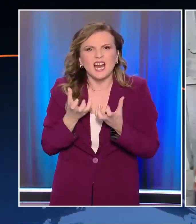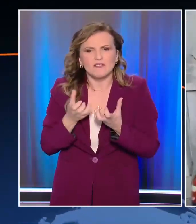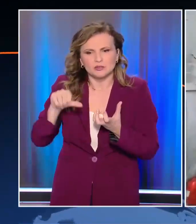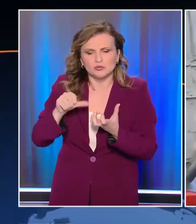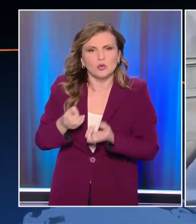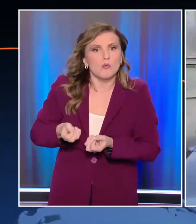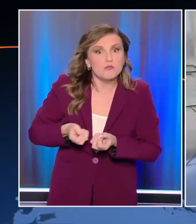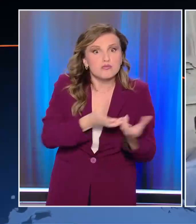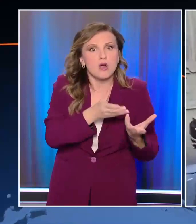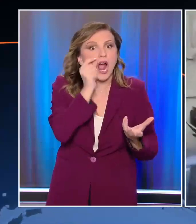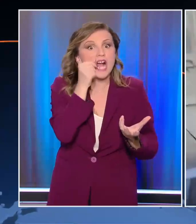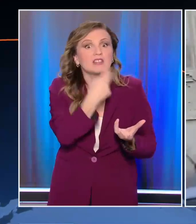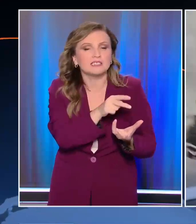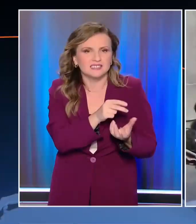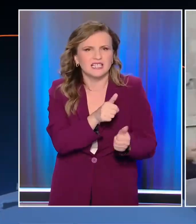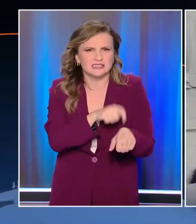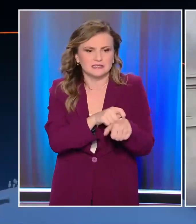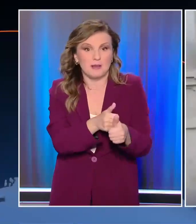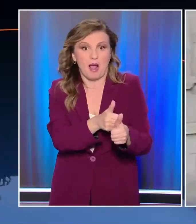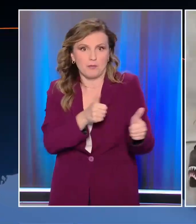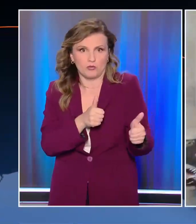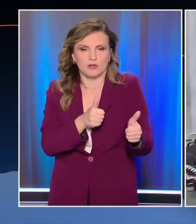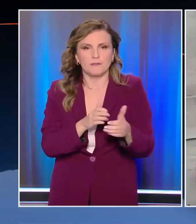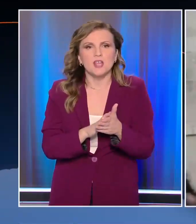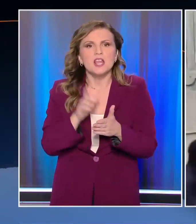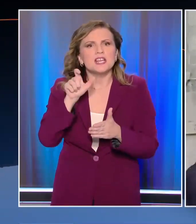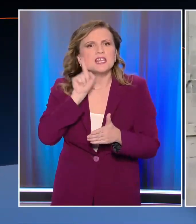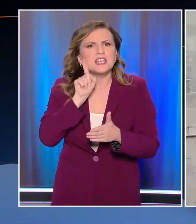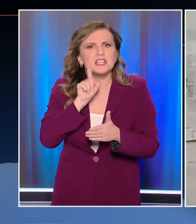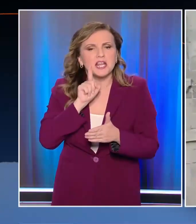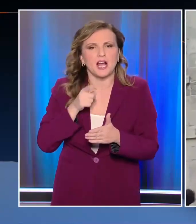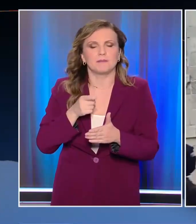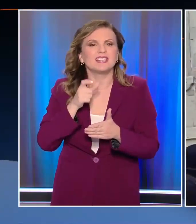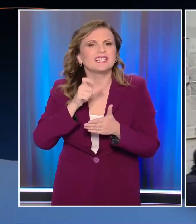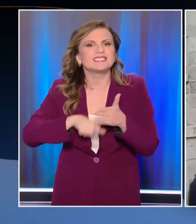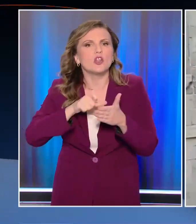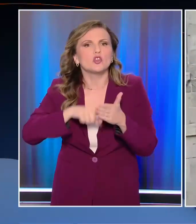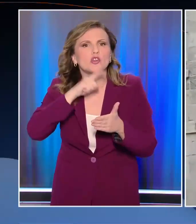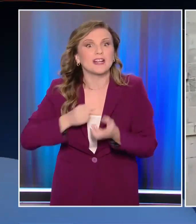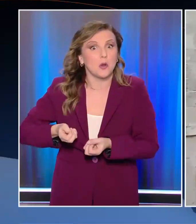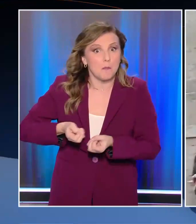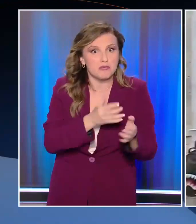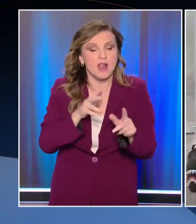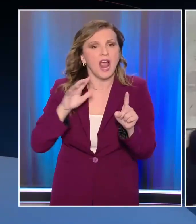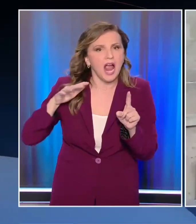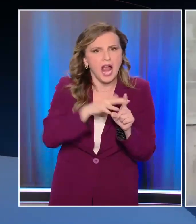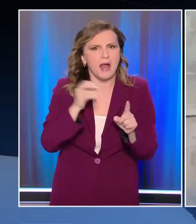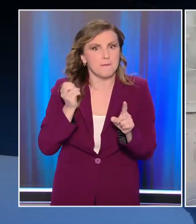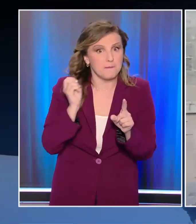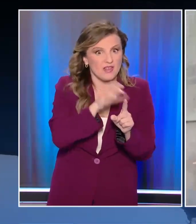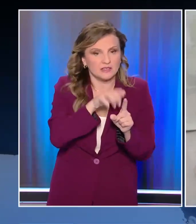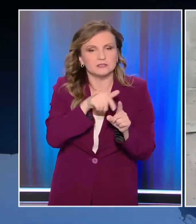συζύγου της με καυστικό υγρό. Η 38χρονη μετά την επίθεση σε ξενοδοχείο του Ιρακλείου είχε εξαφανιστεί και